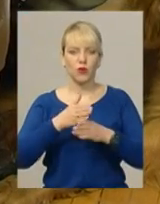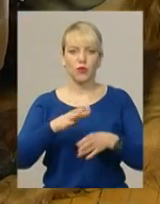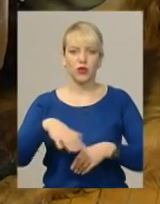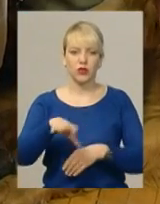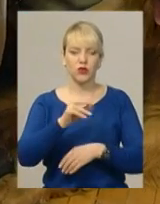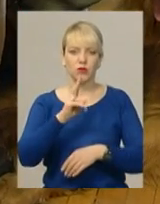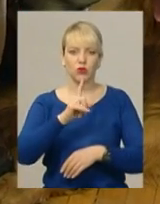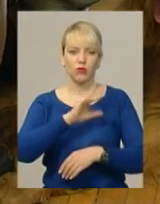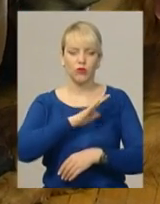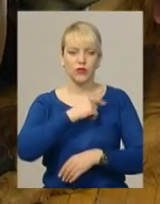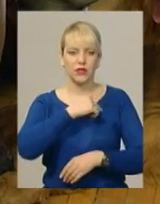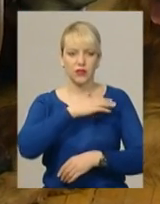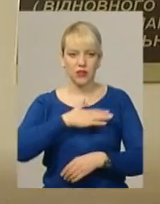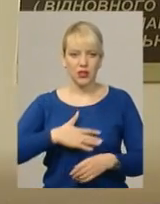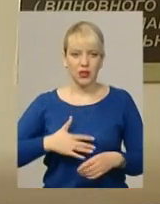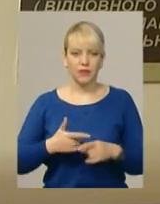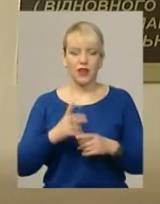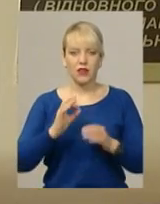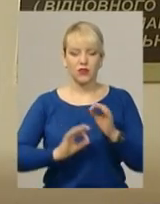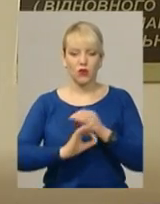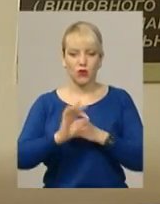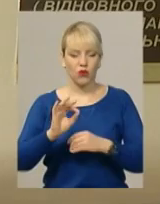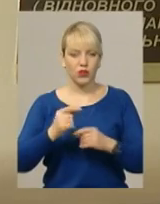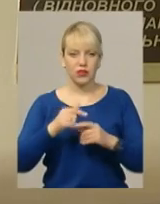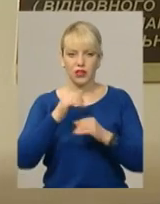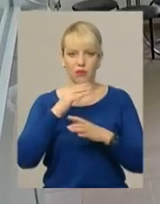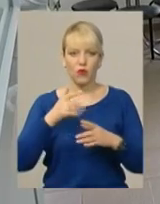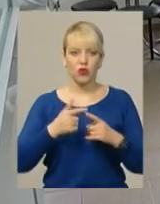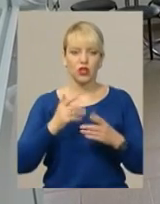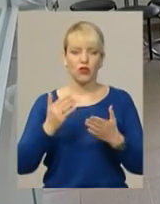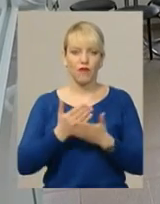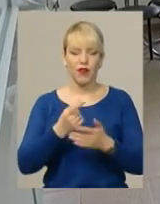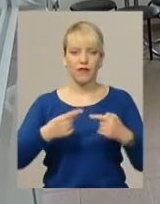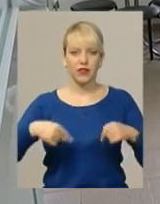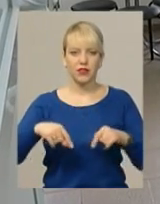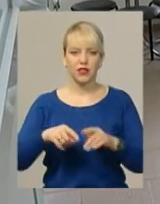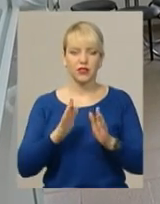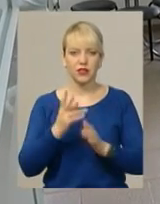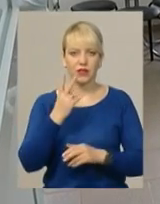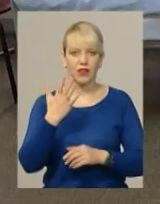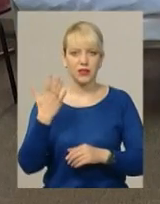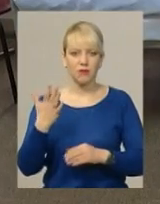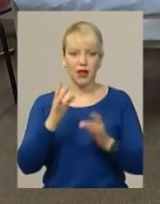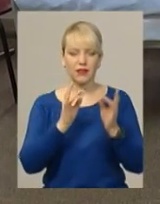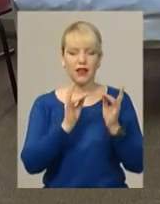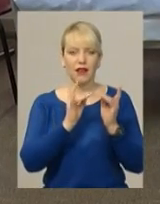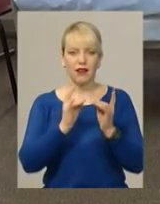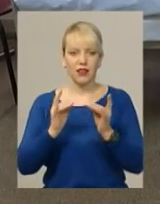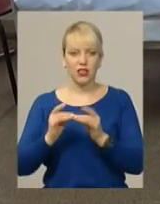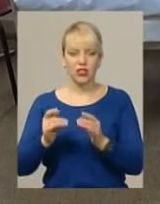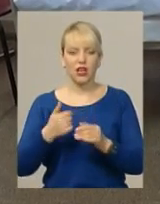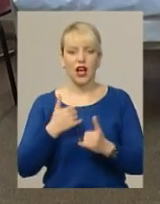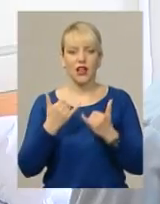зможуть, вважає невролог Михайло Мардзвік. Бо нове відділення розраховане на 25 ліжок. Тоді, як нині, лише у неврології лікується 30